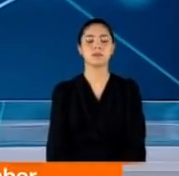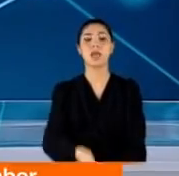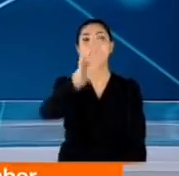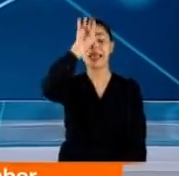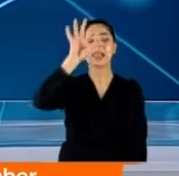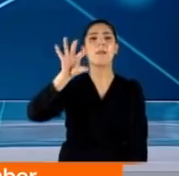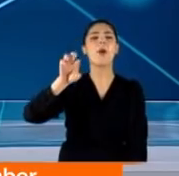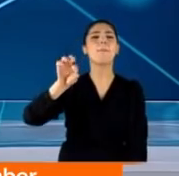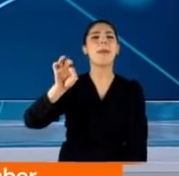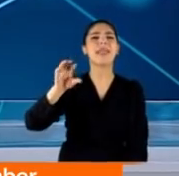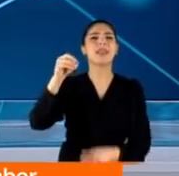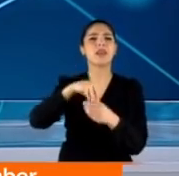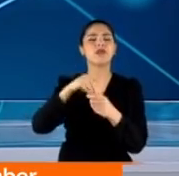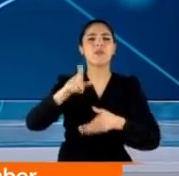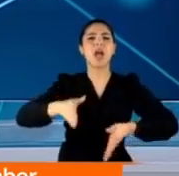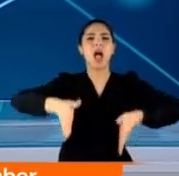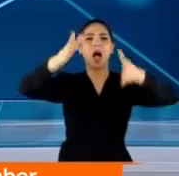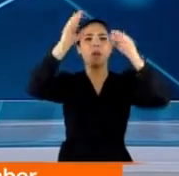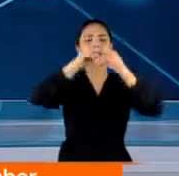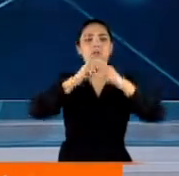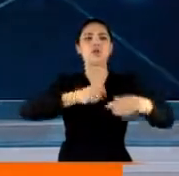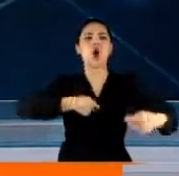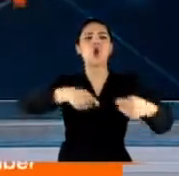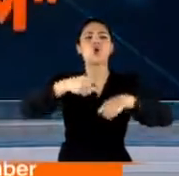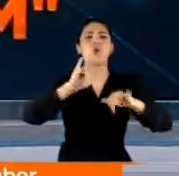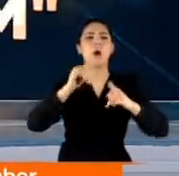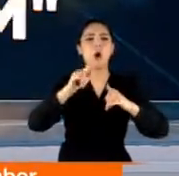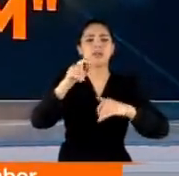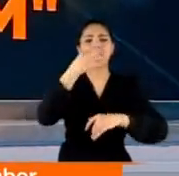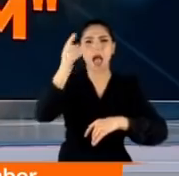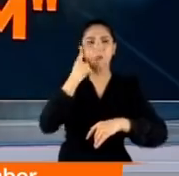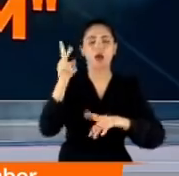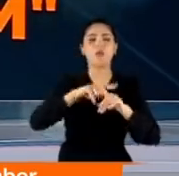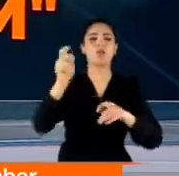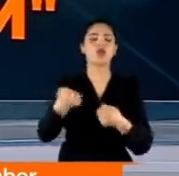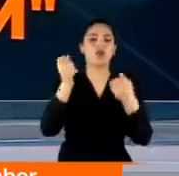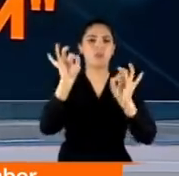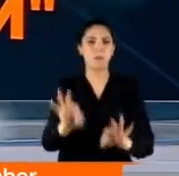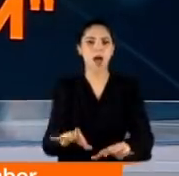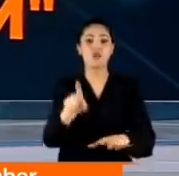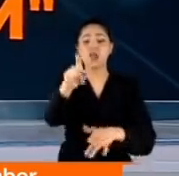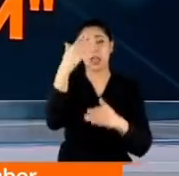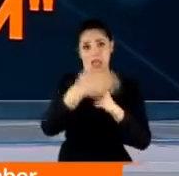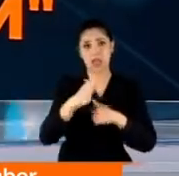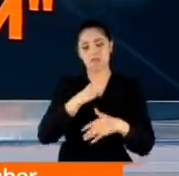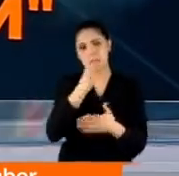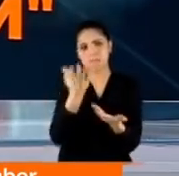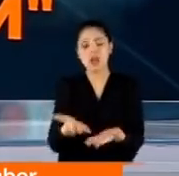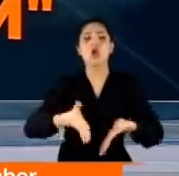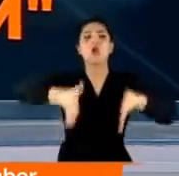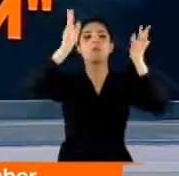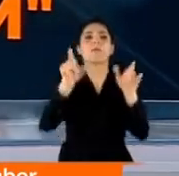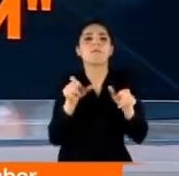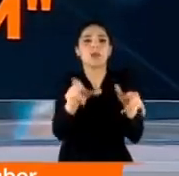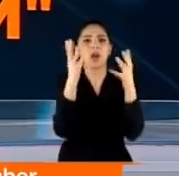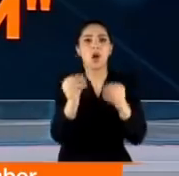İstanbul'da Pendik'te bir apartman dairesinde kumar oynandığı ihbarı üzerine polis harekete geçti. Biliyorsunuz kısıtlamalar var. Bina abluka